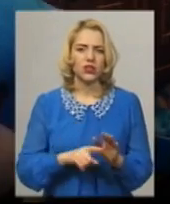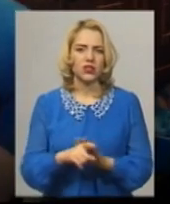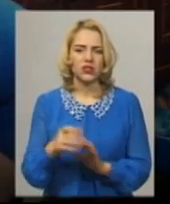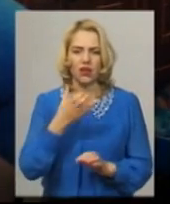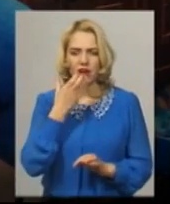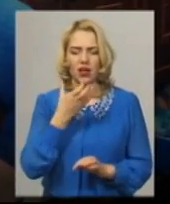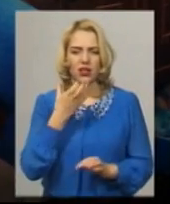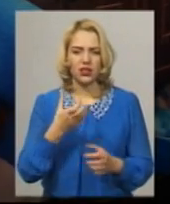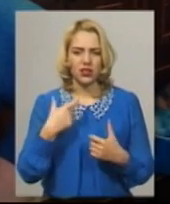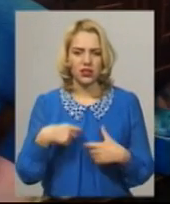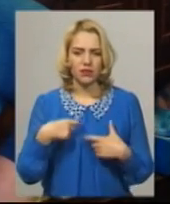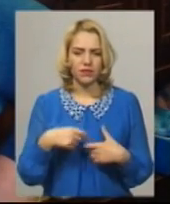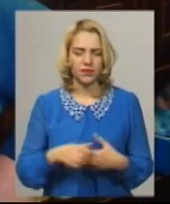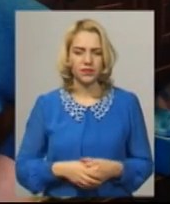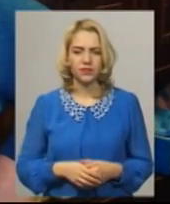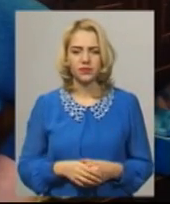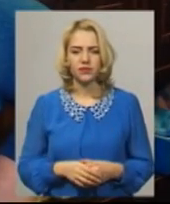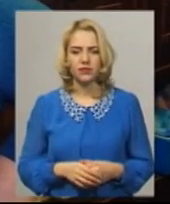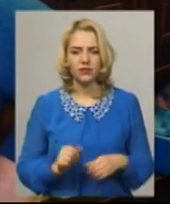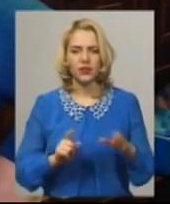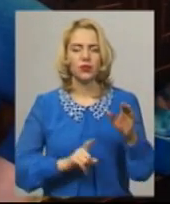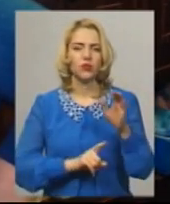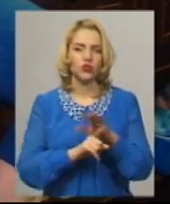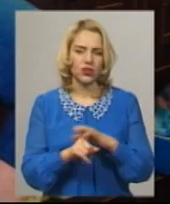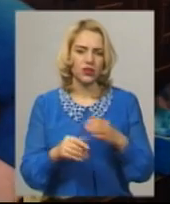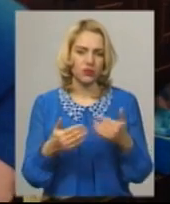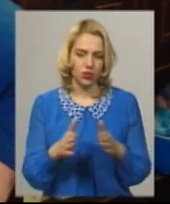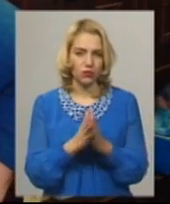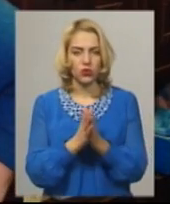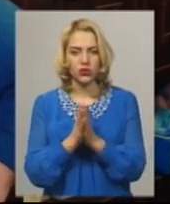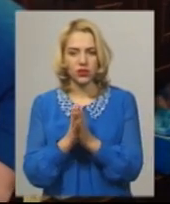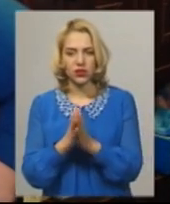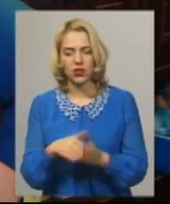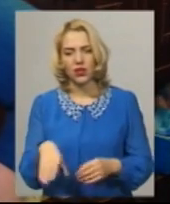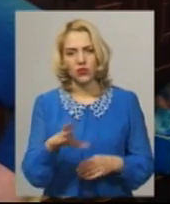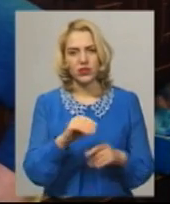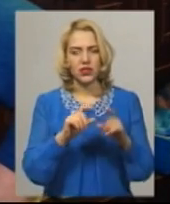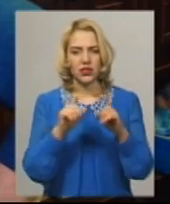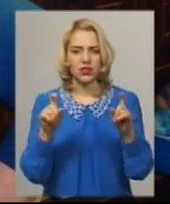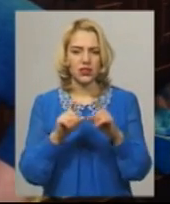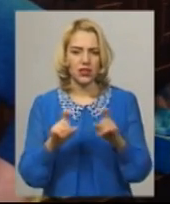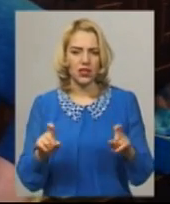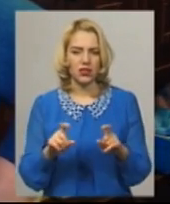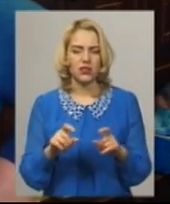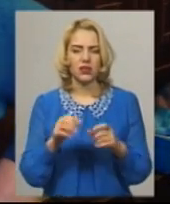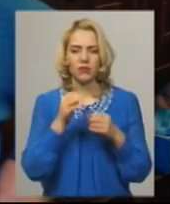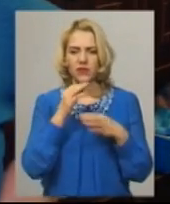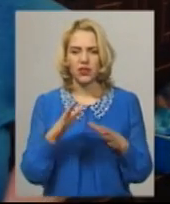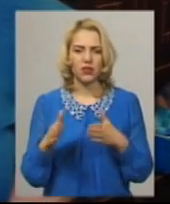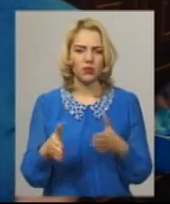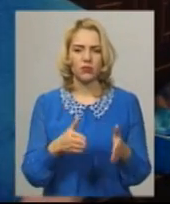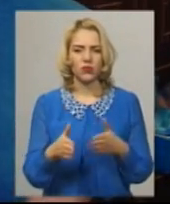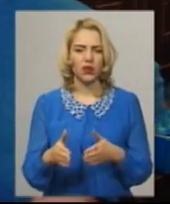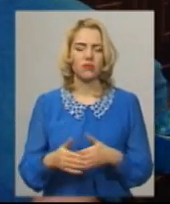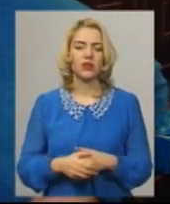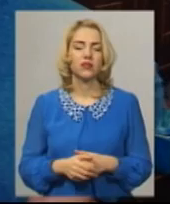став грітися, і почали вже просити в цих інстанціях, всякими